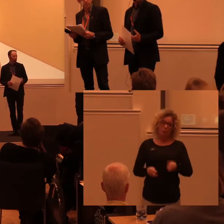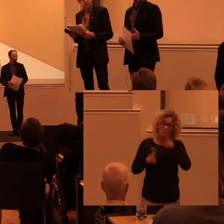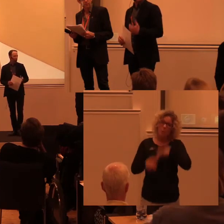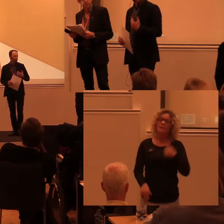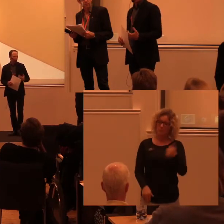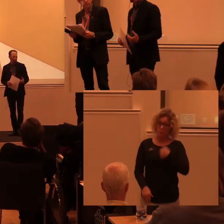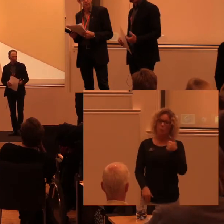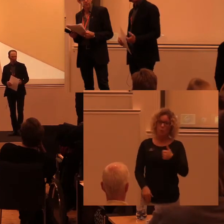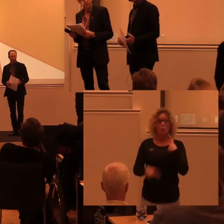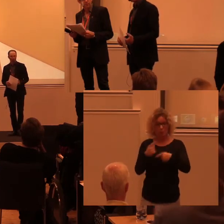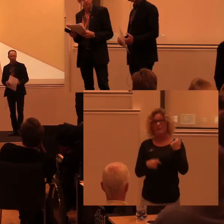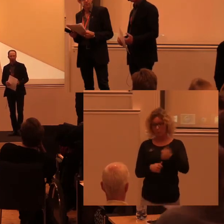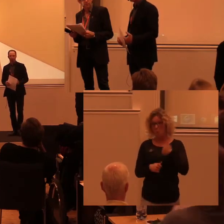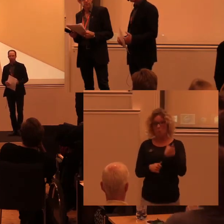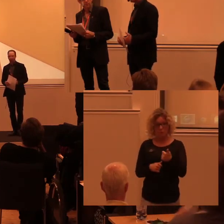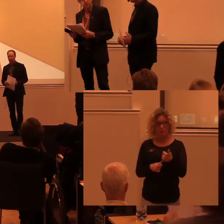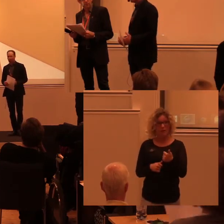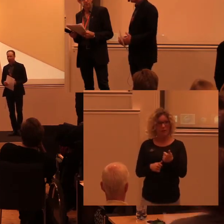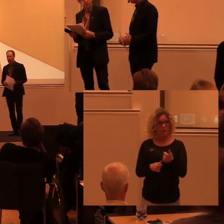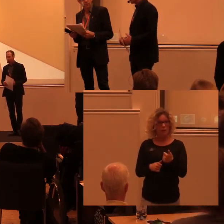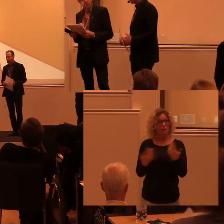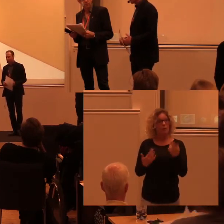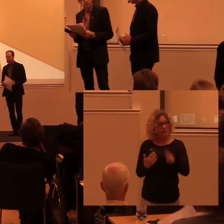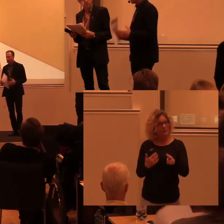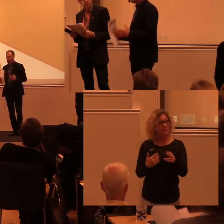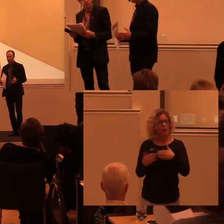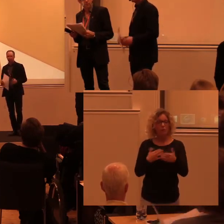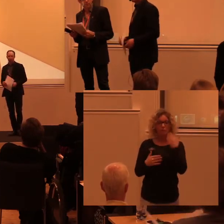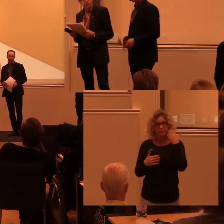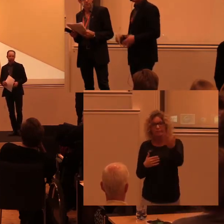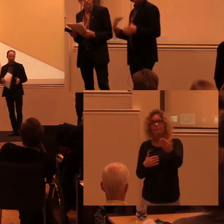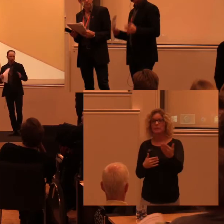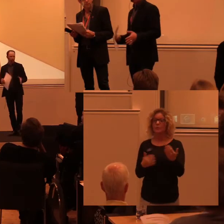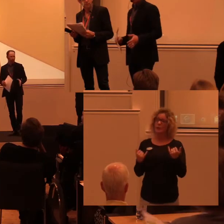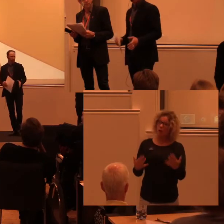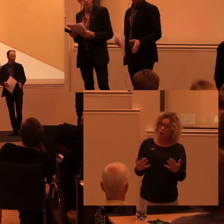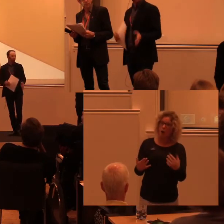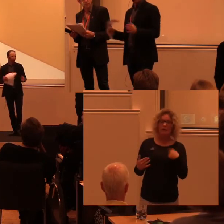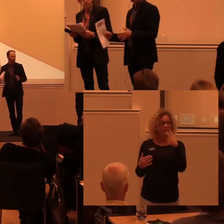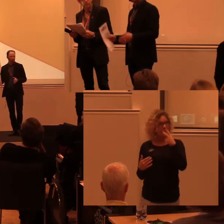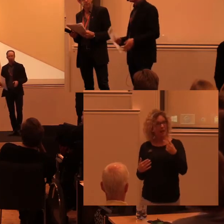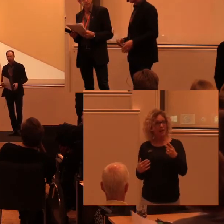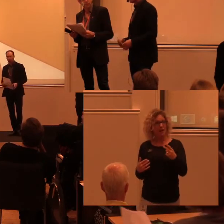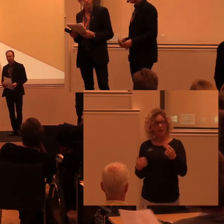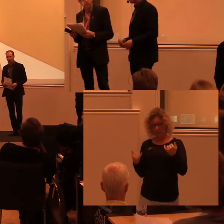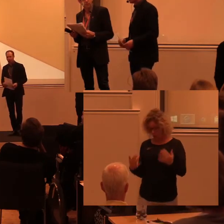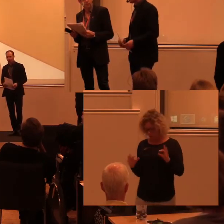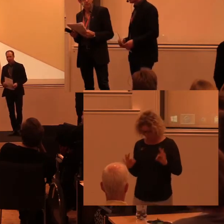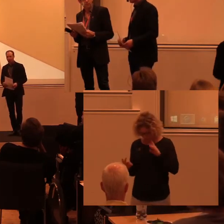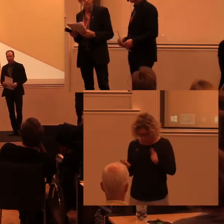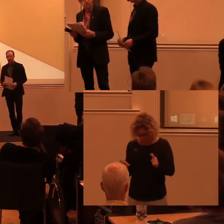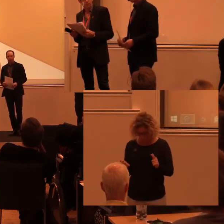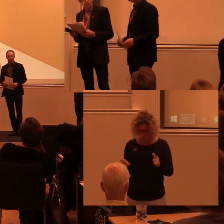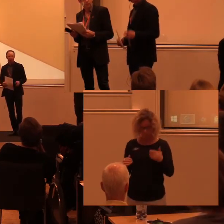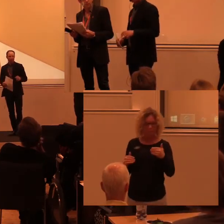Och forskningsbehovet och utvecklingsbehovet. Och vad vi behöver göra framöver. Så här är lite grann en dag för att se var är vi idag och vad är de stora frågorna framöver.